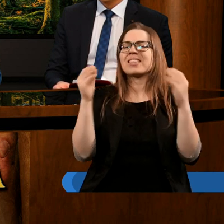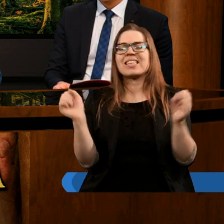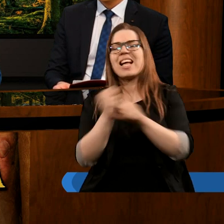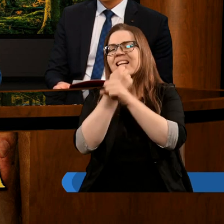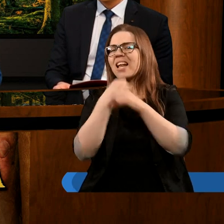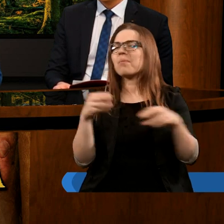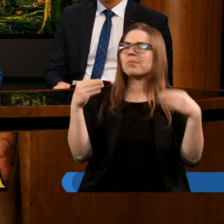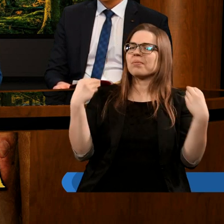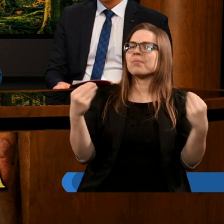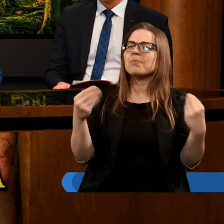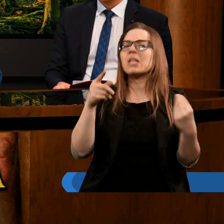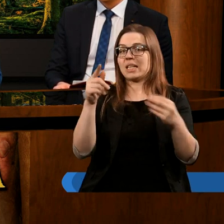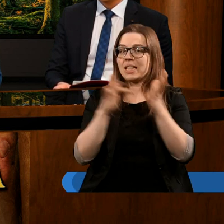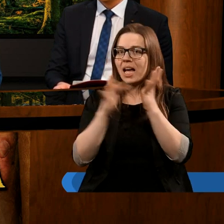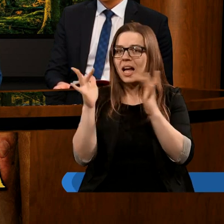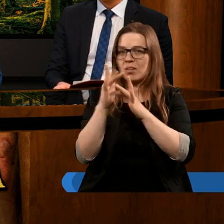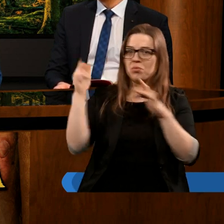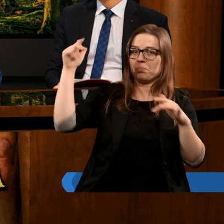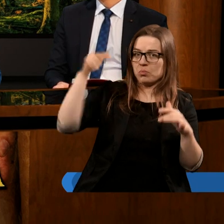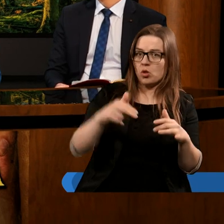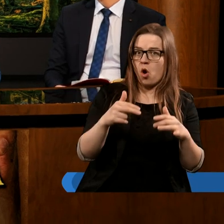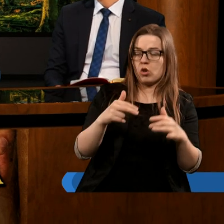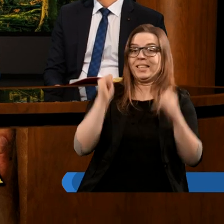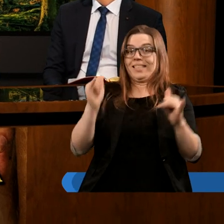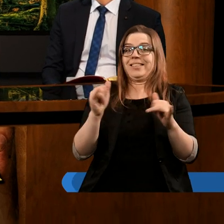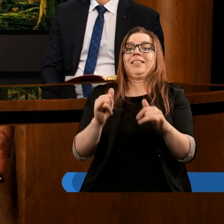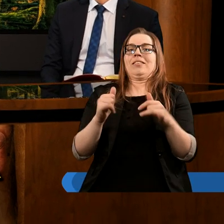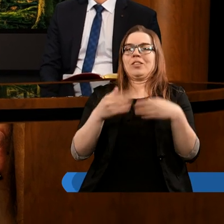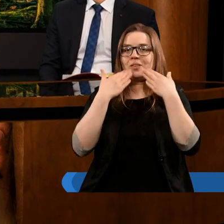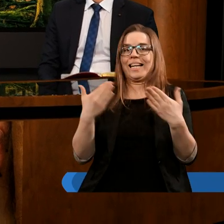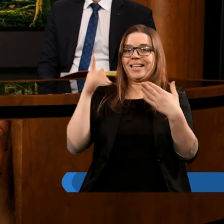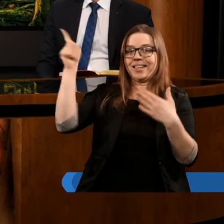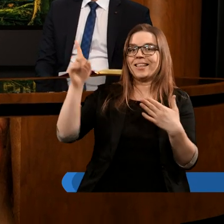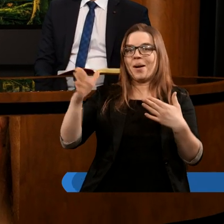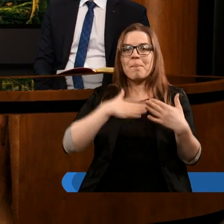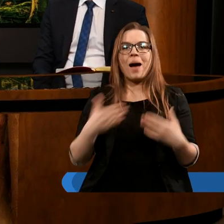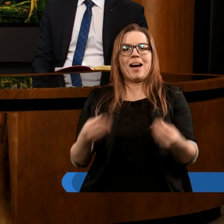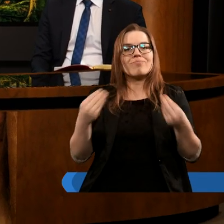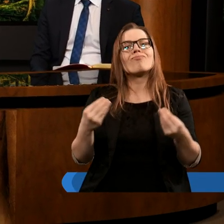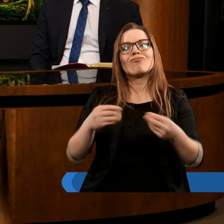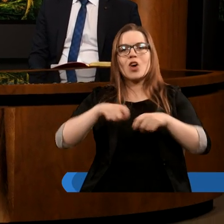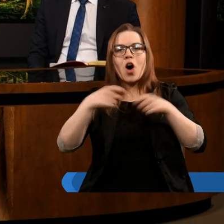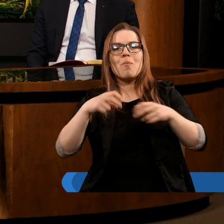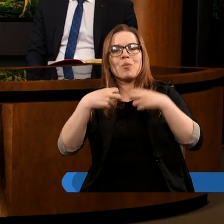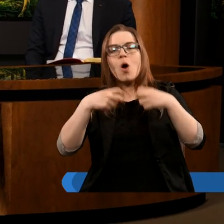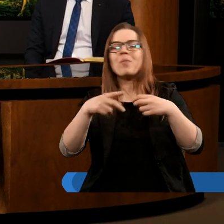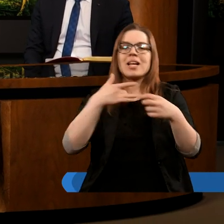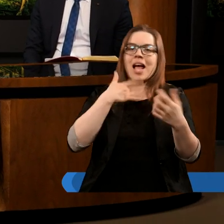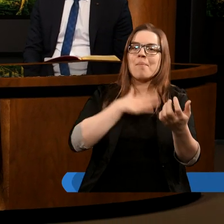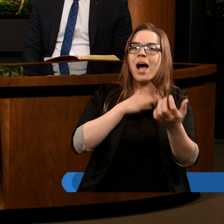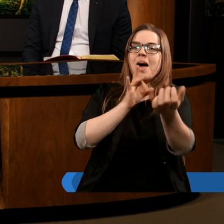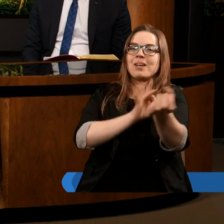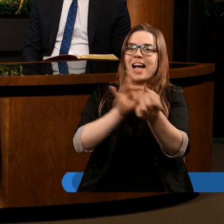względem tego, że Jezus przychodzi, rozwiązuje problem i teraz ja mam możliwość korzystać z tej